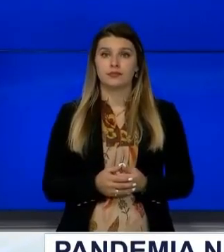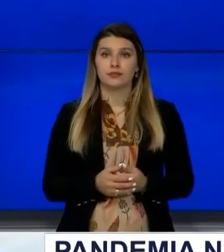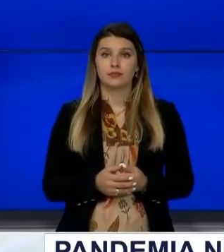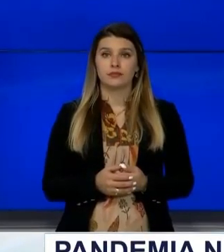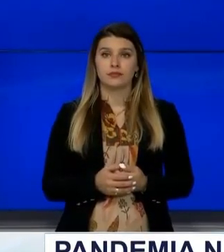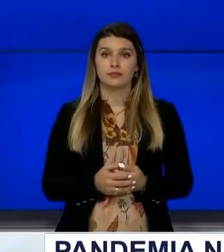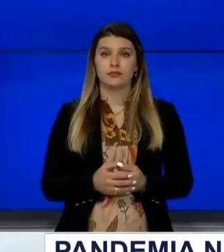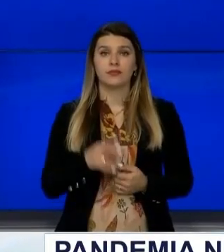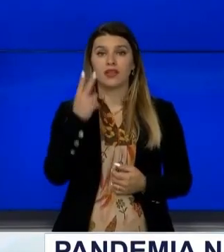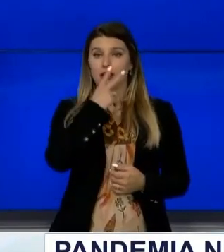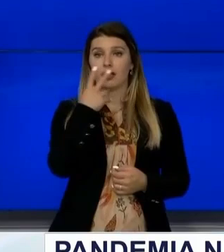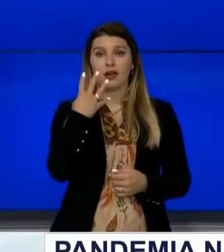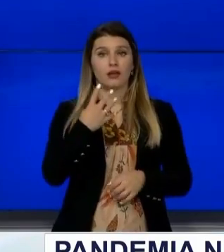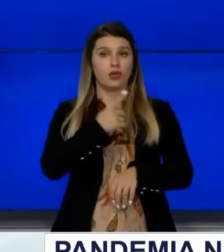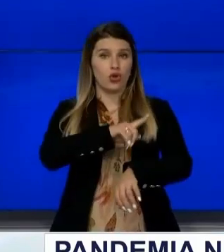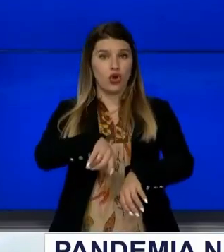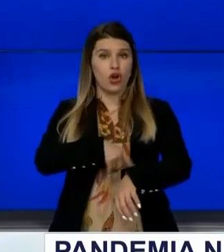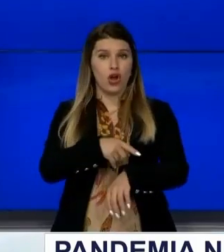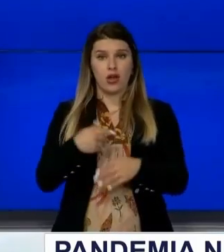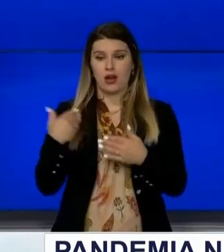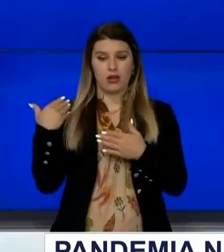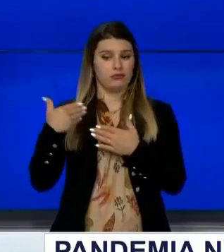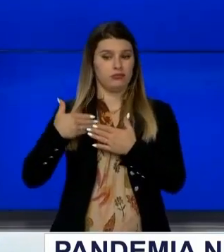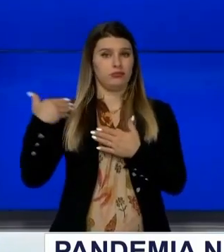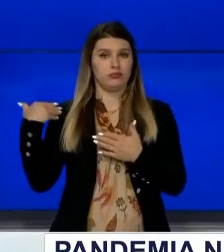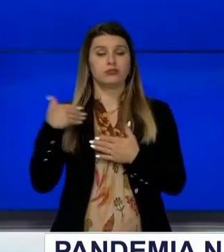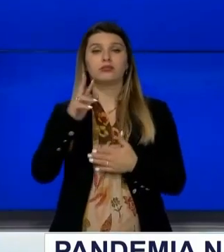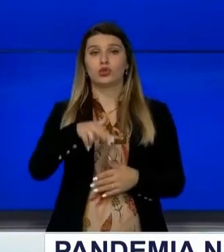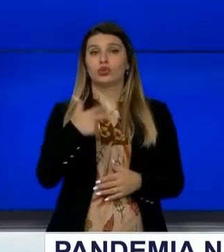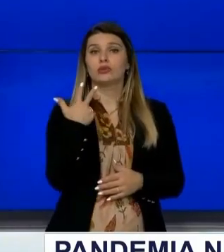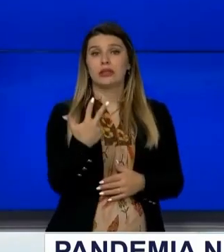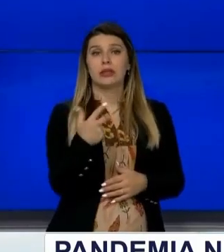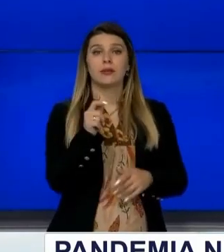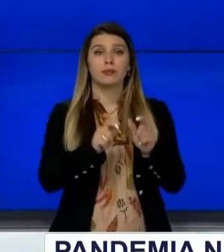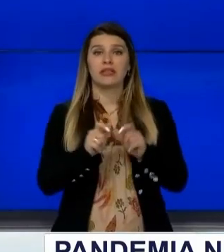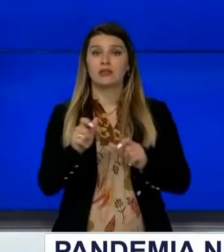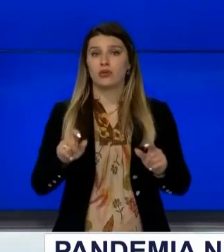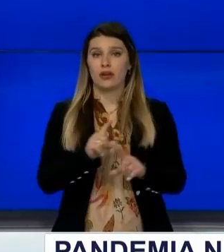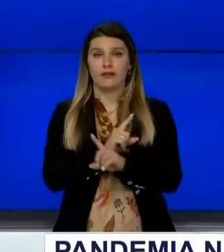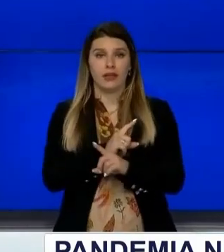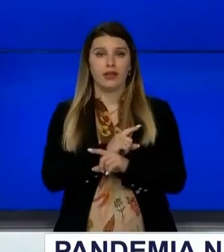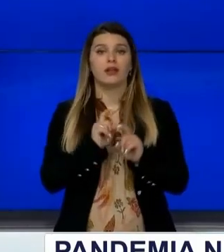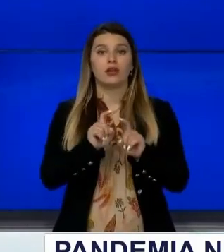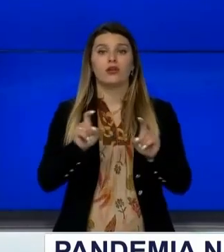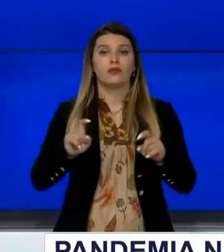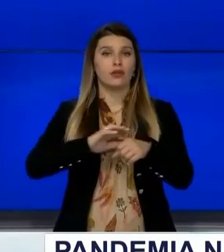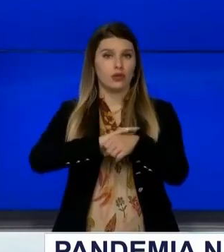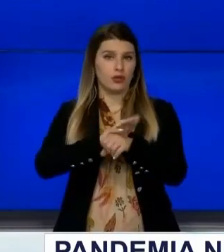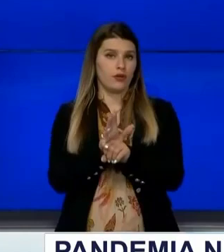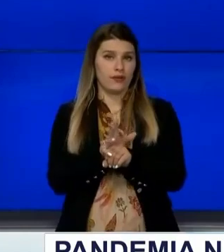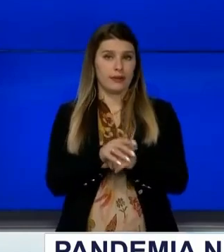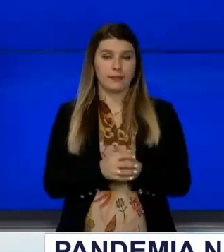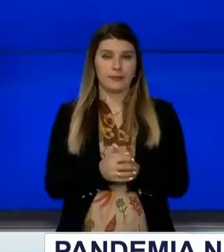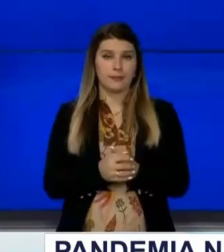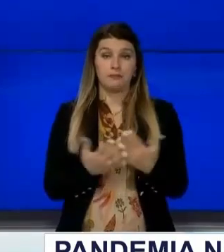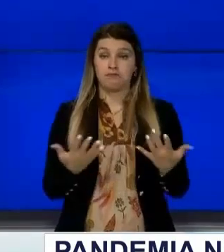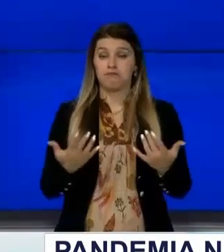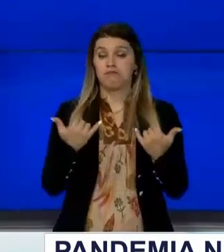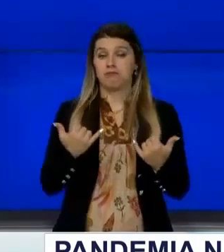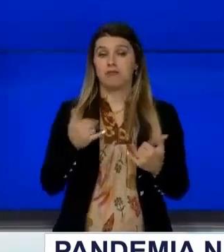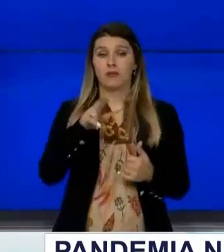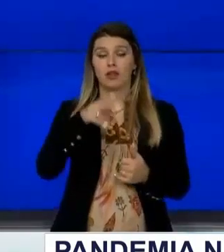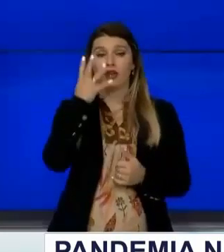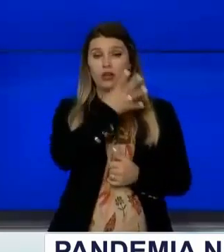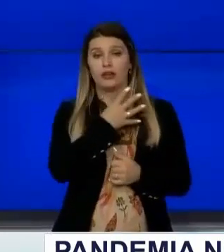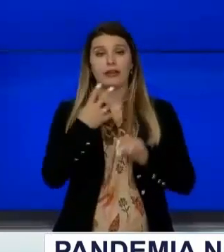Gjatë 24 oreve të fundit janë raportuar 3 rastet të vdekjes së me SARS-CoV-2 pozitiv Gjithashtu, 28